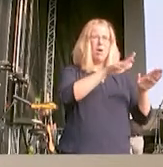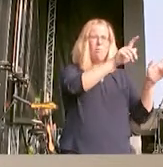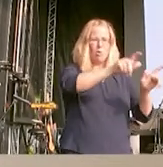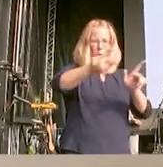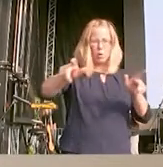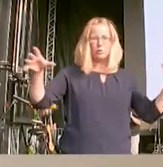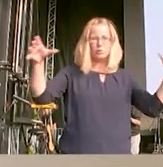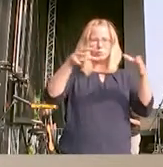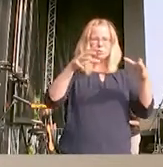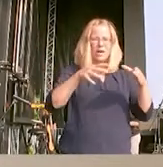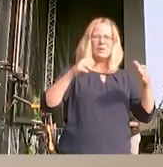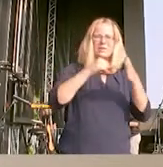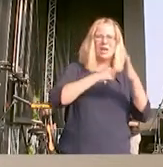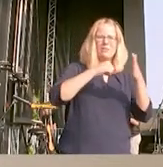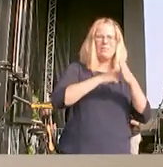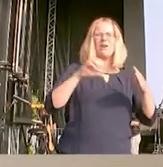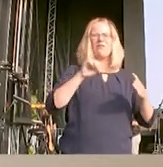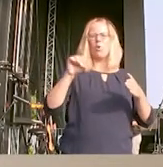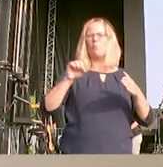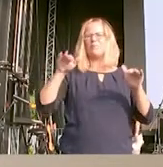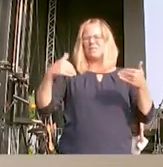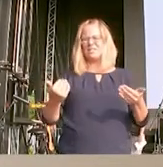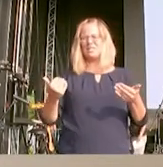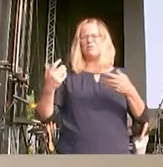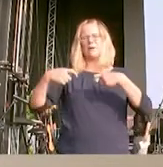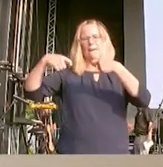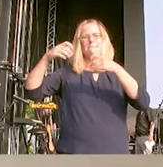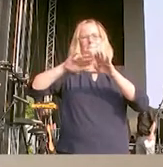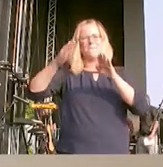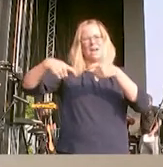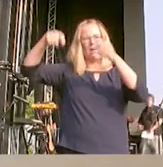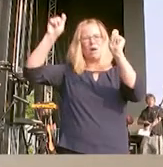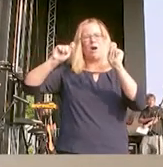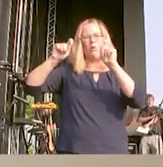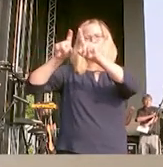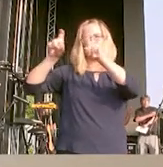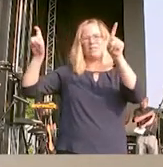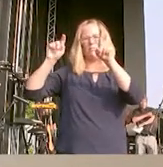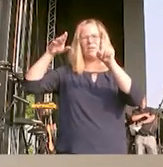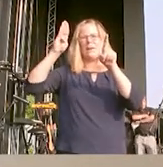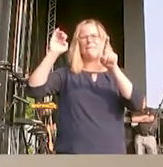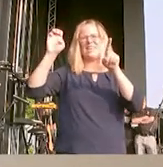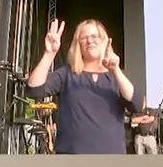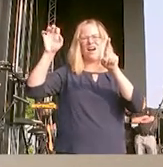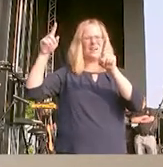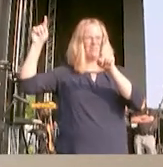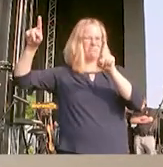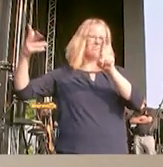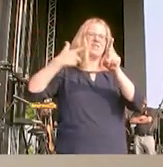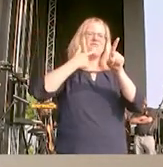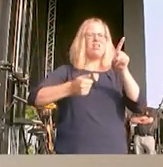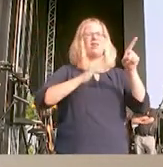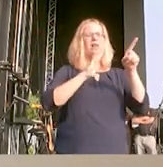dort will das Bergbauunternehmen MIPRAG nur aus Gründen der Gewinnmaximierung für seine Anteilseigner einen